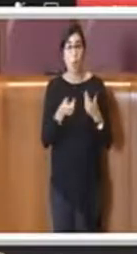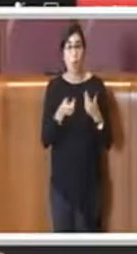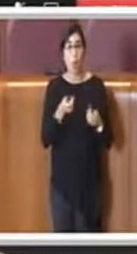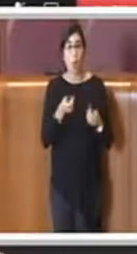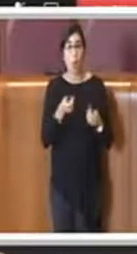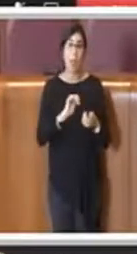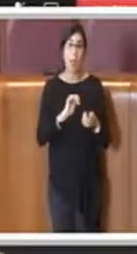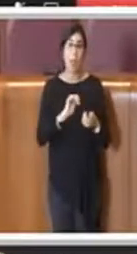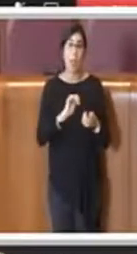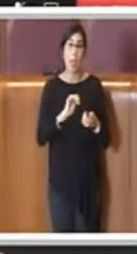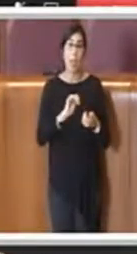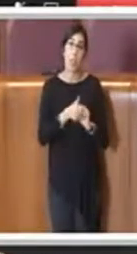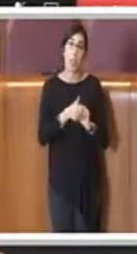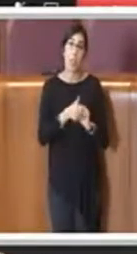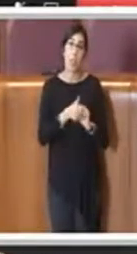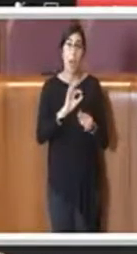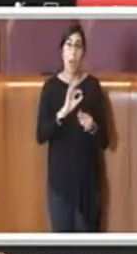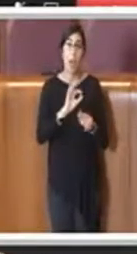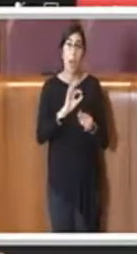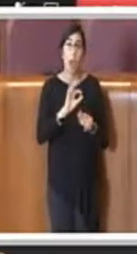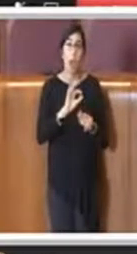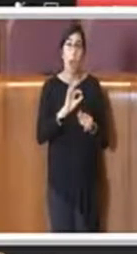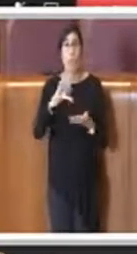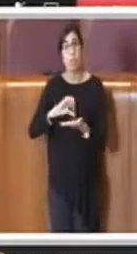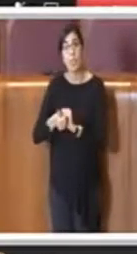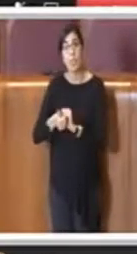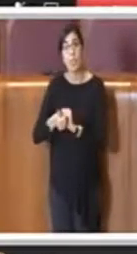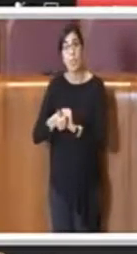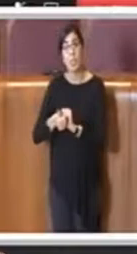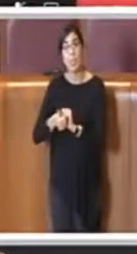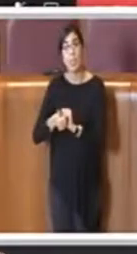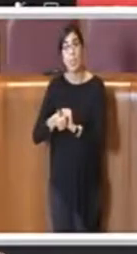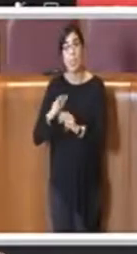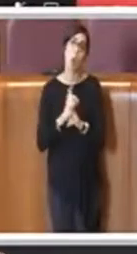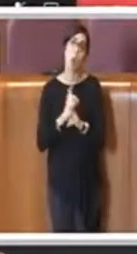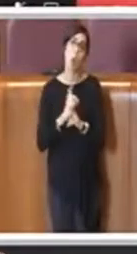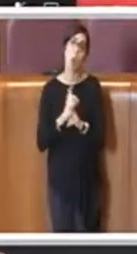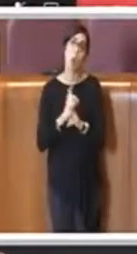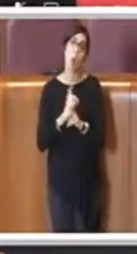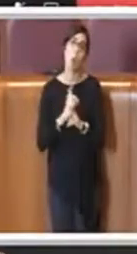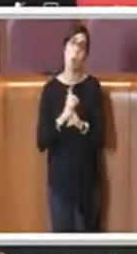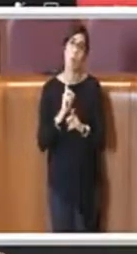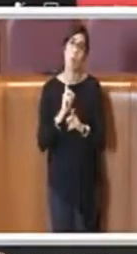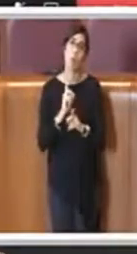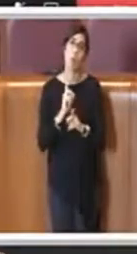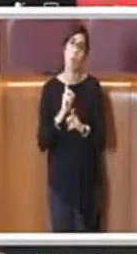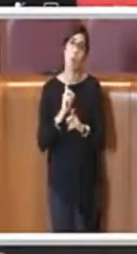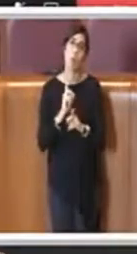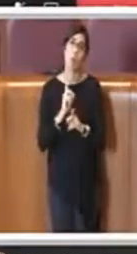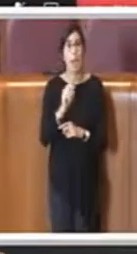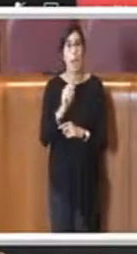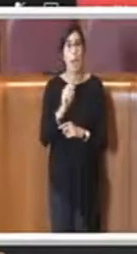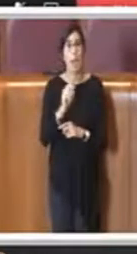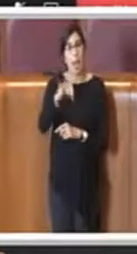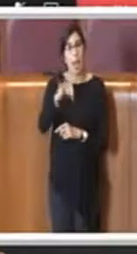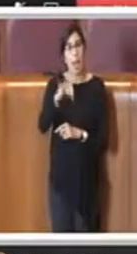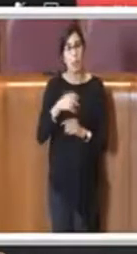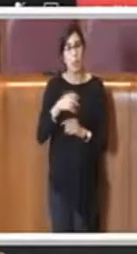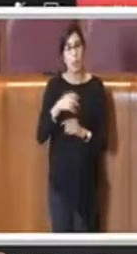e dei centri sportivi municipali dal pagamento dei canoni di concessioni per tutto il periodo di queste nuove usure